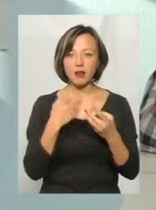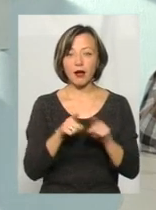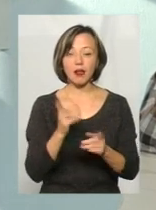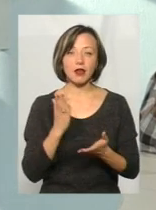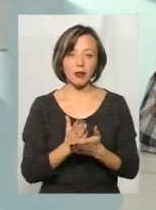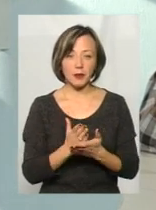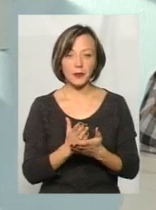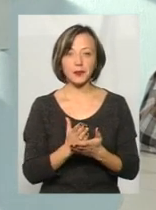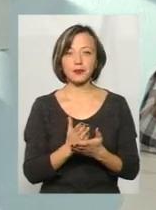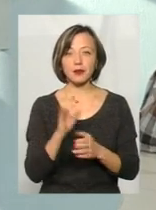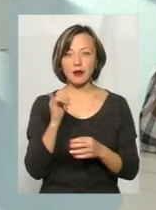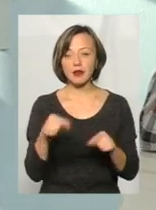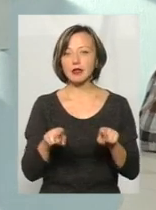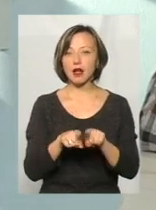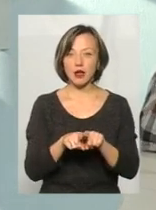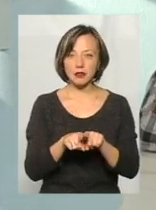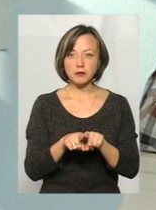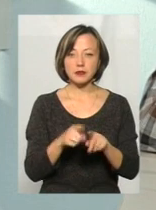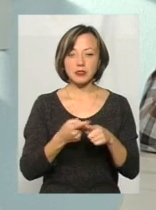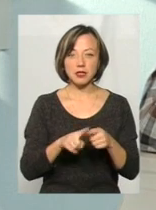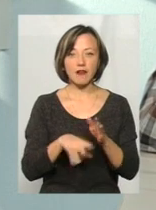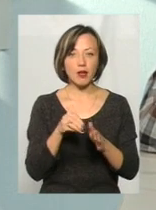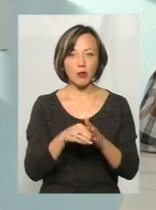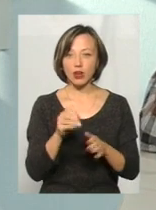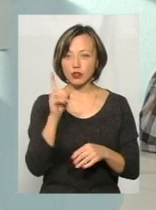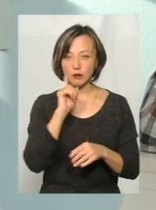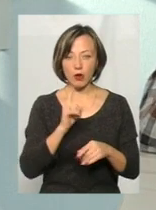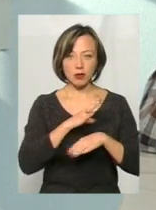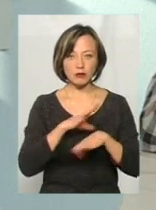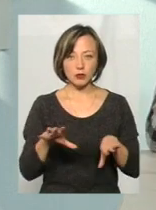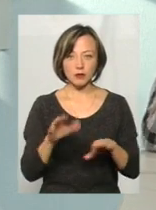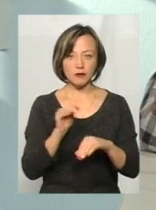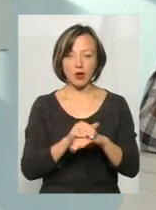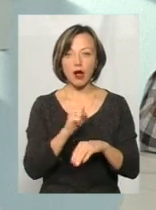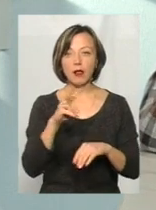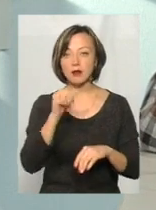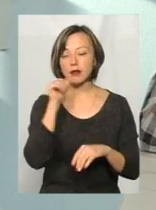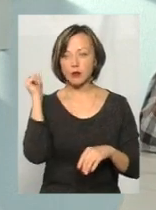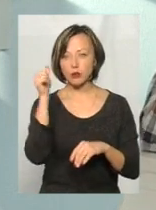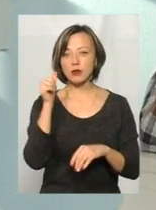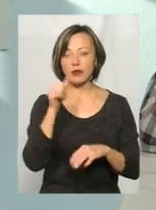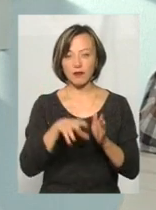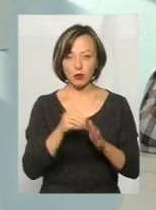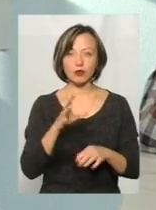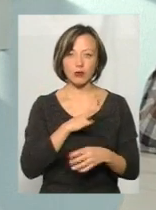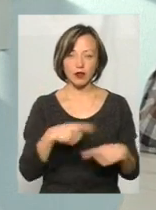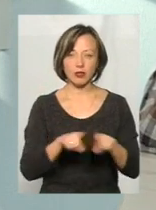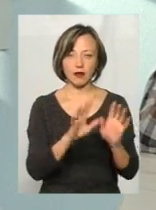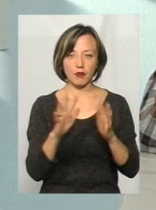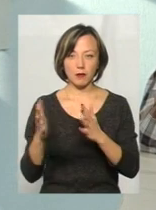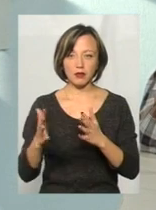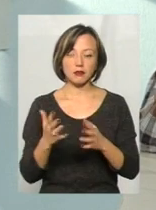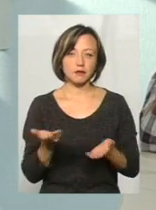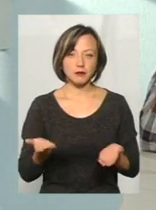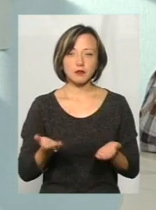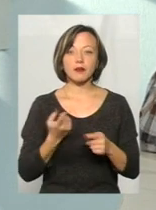є. І таке на цих виборах ще не спостерігалося, тобто, не зафіксовано, але на минулих виборах бували такі випадки.